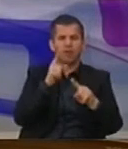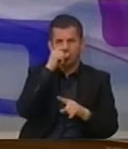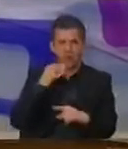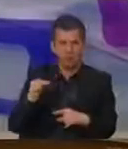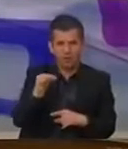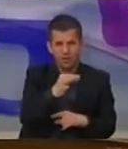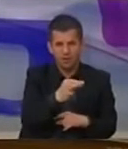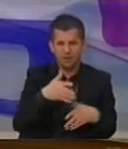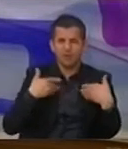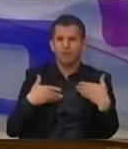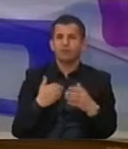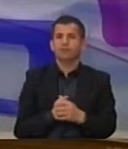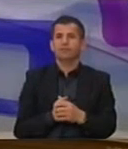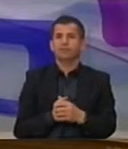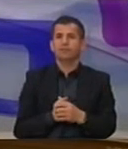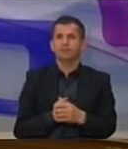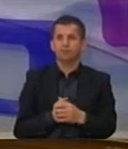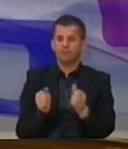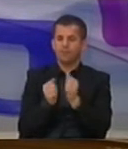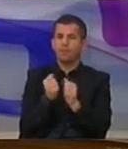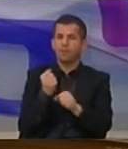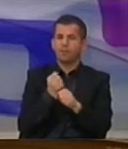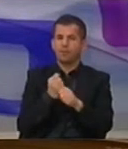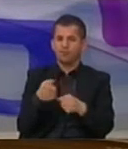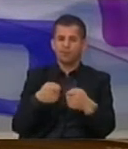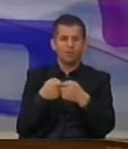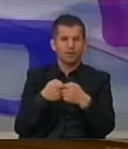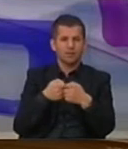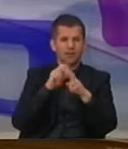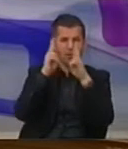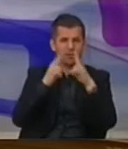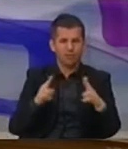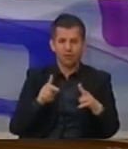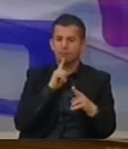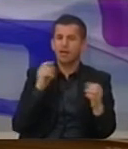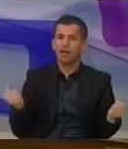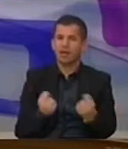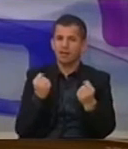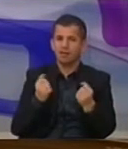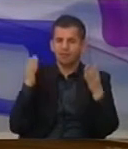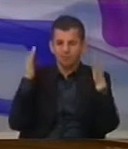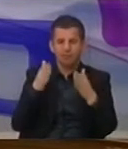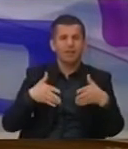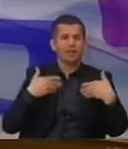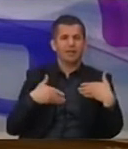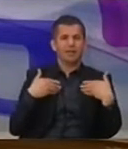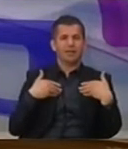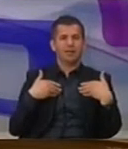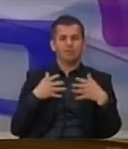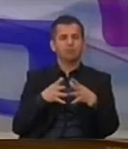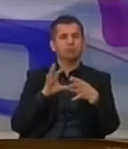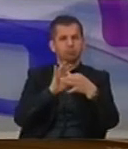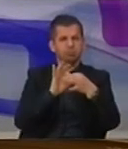veprimit rinor. Bashpunimit më organizatat ndryshme ndërkomtare që janë aktive në fushën e rinjës do të rritet,